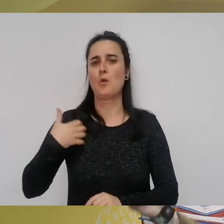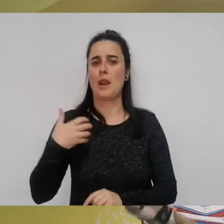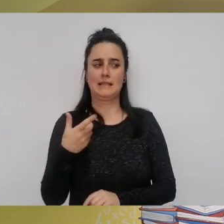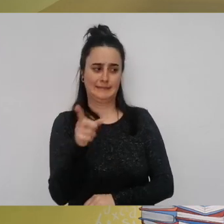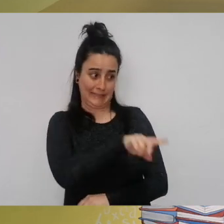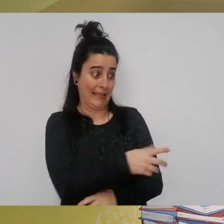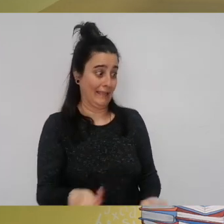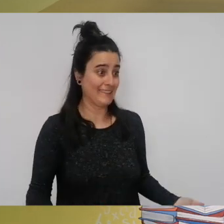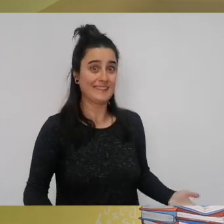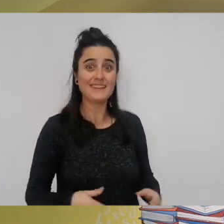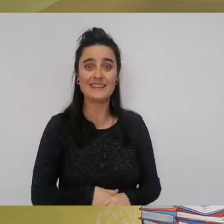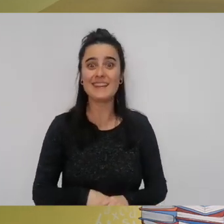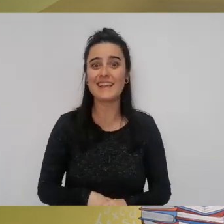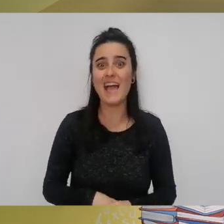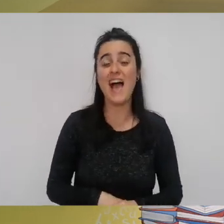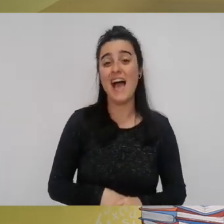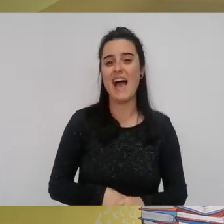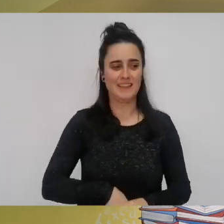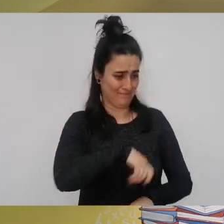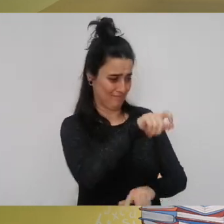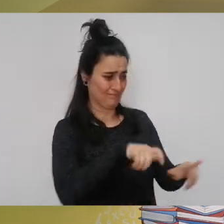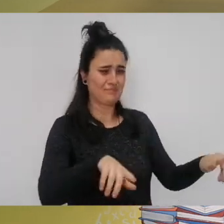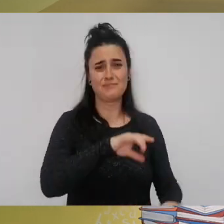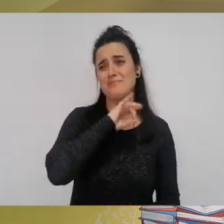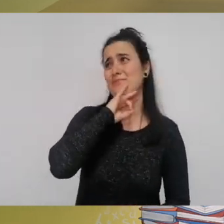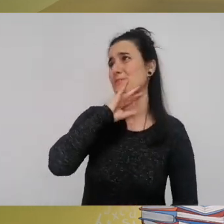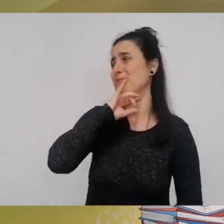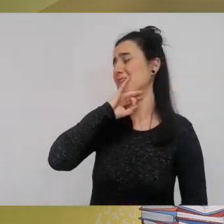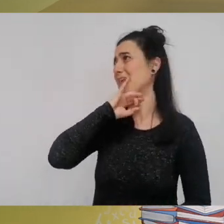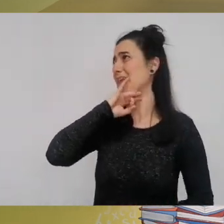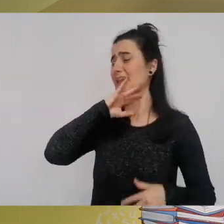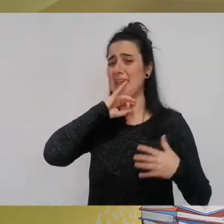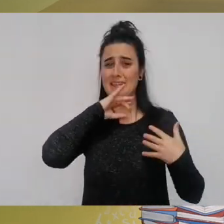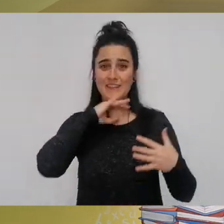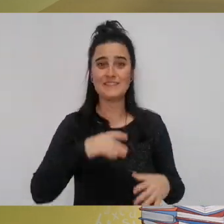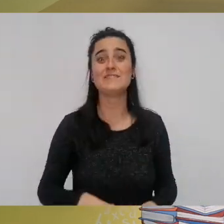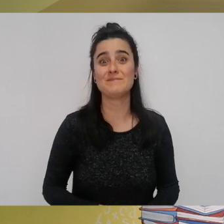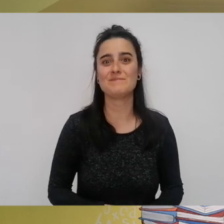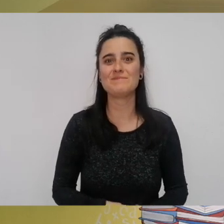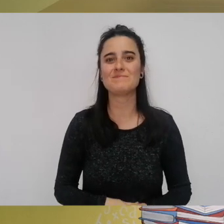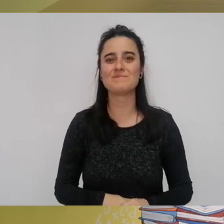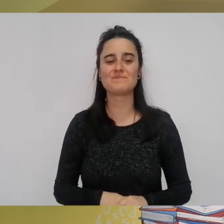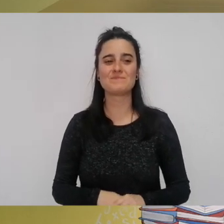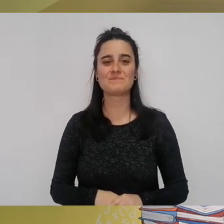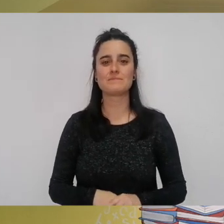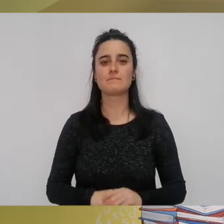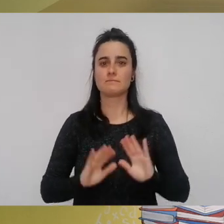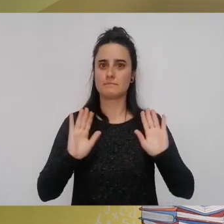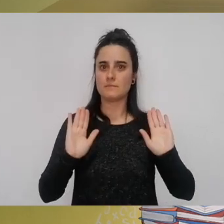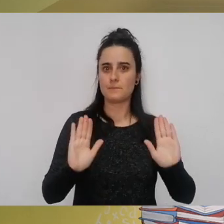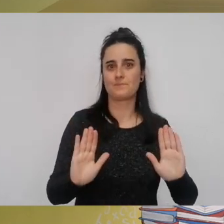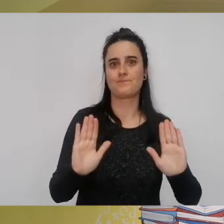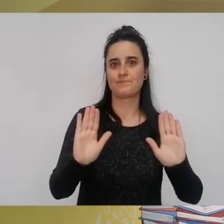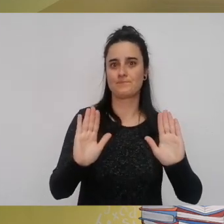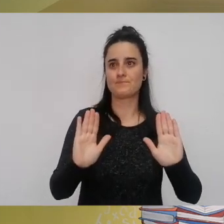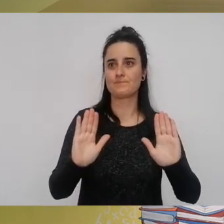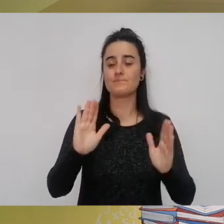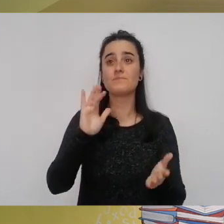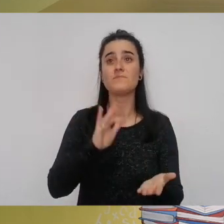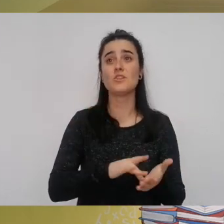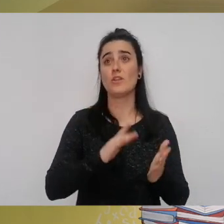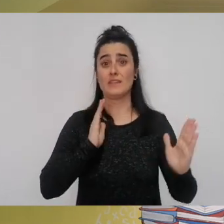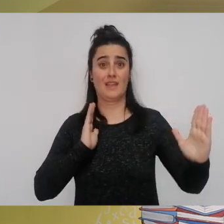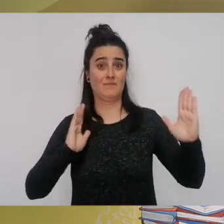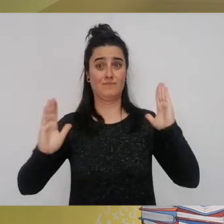hatzenen pozik jarri ziren eskaldun guztiak baina iritsesan